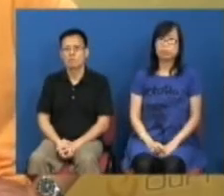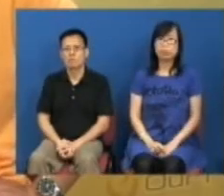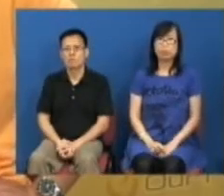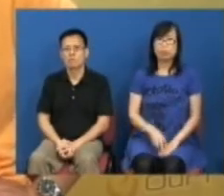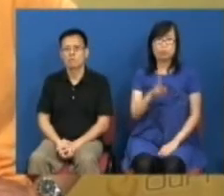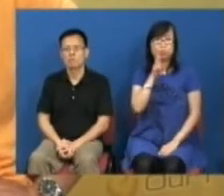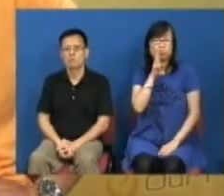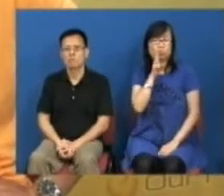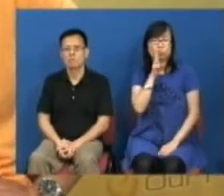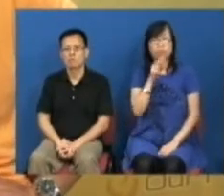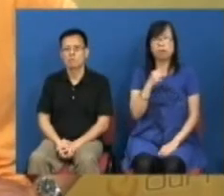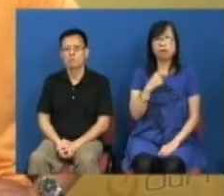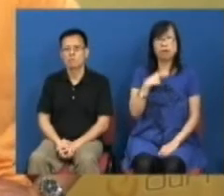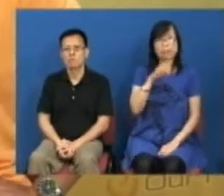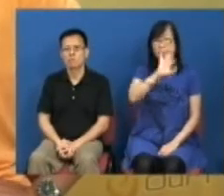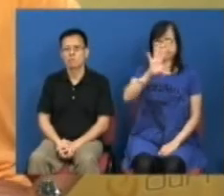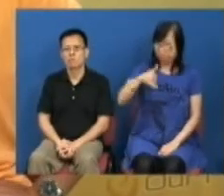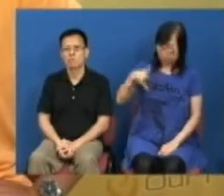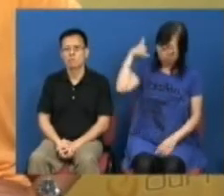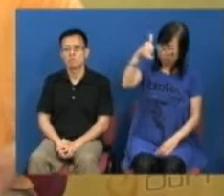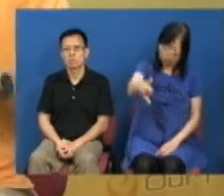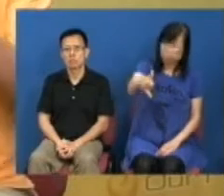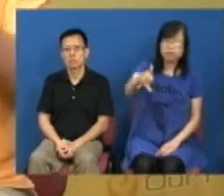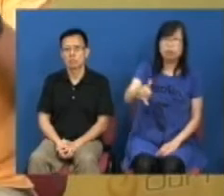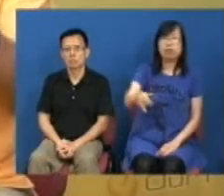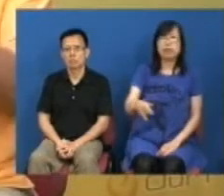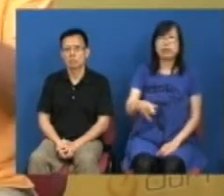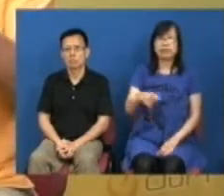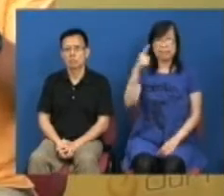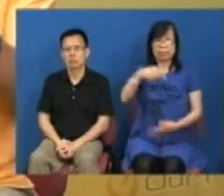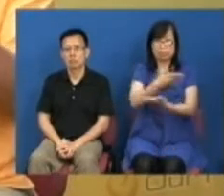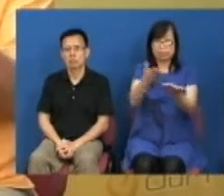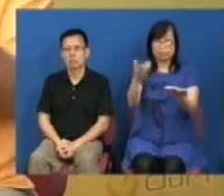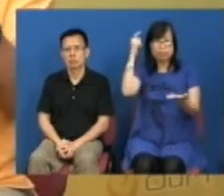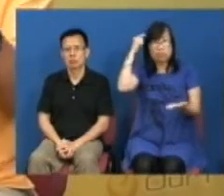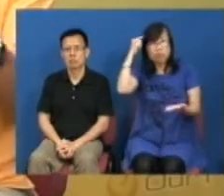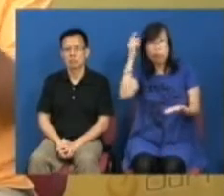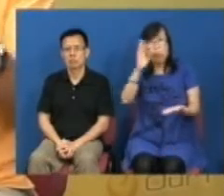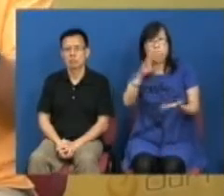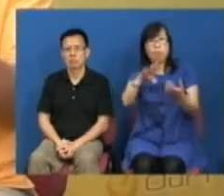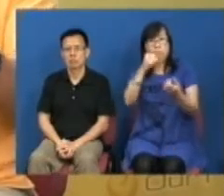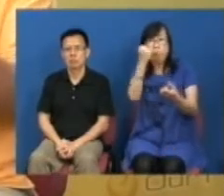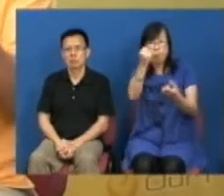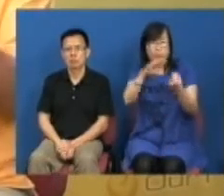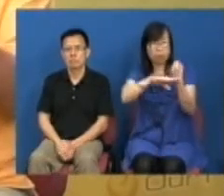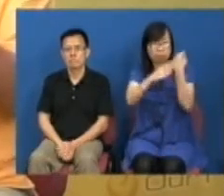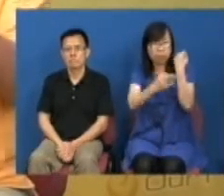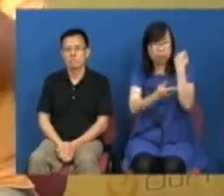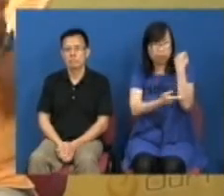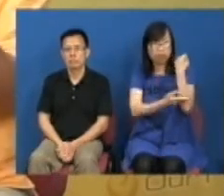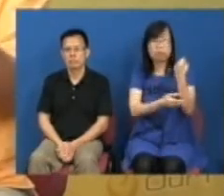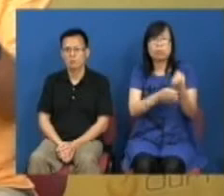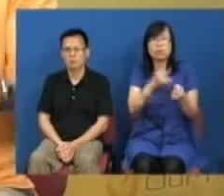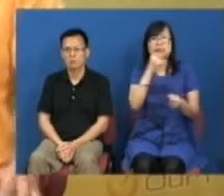如果我们不站出来大家要知道为什么一些不好的法例为什么会通过或者认为